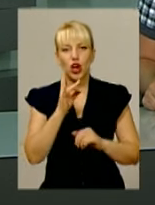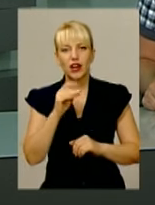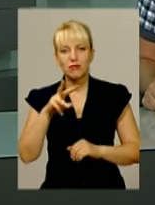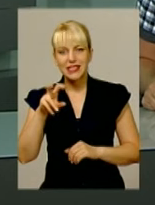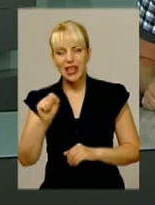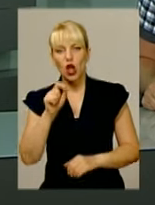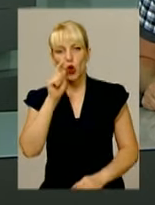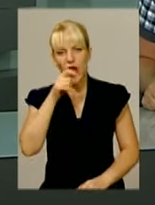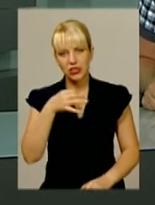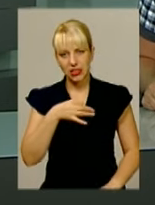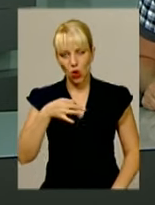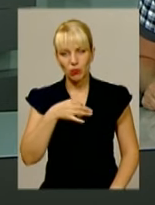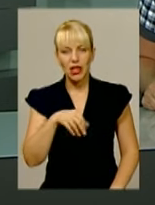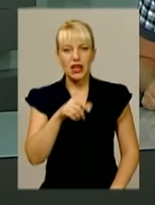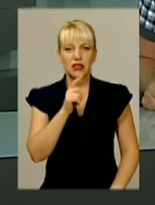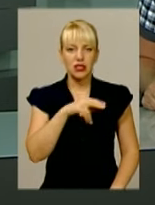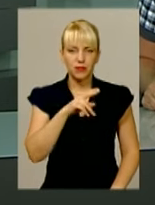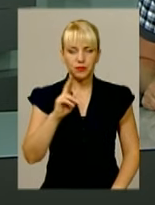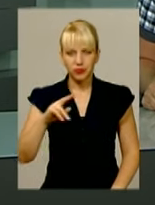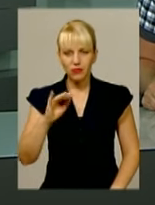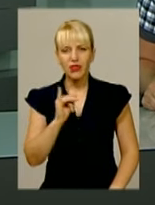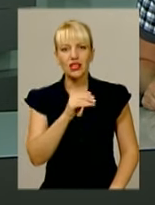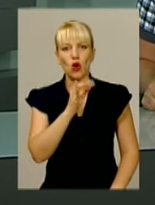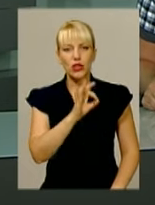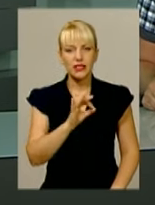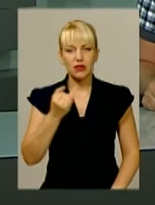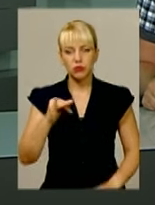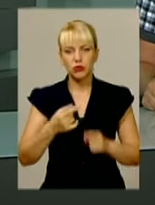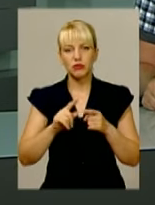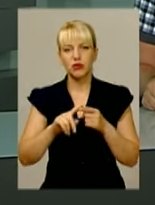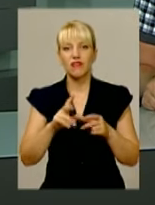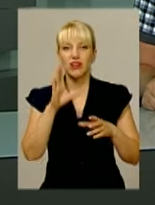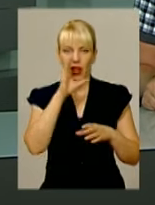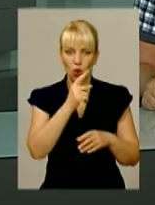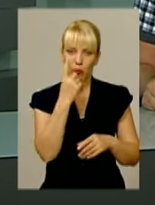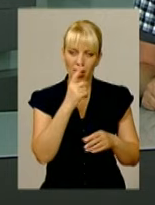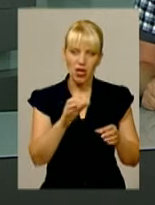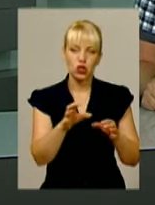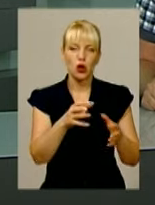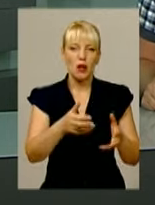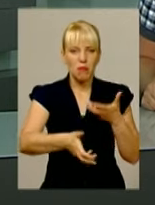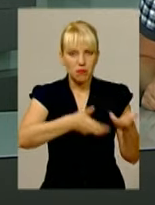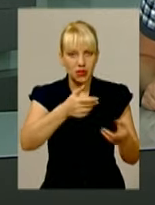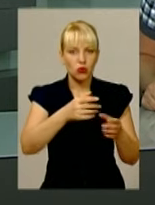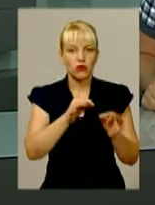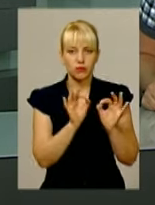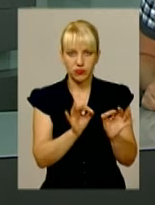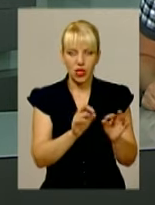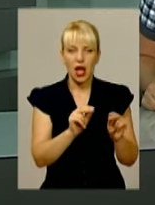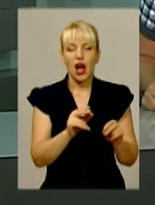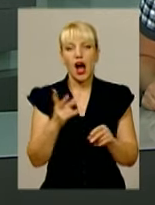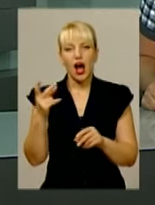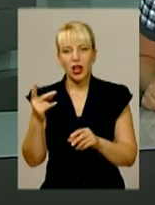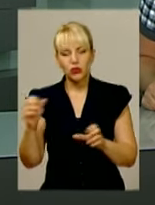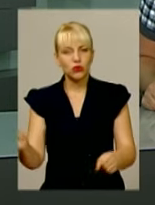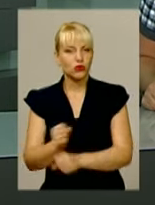Загородньому та Олексію Ярмолюку вдалося зняти одну міну. Під час нашкодження другого боєприпасу пролунав потужний вибух. Хлопцям